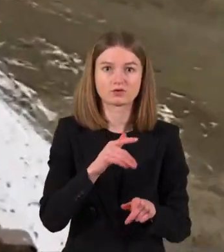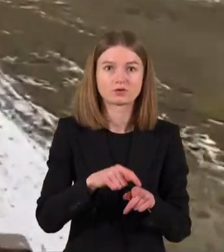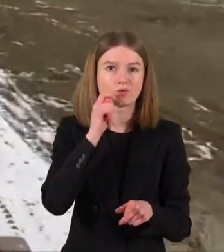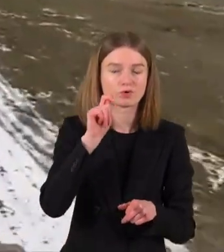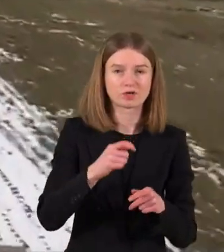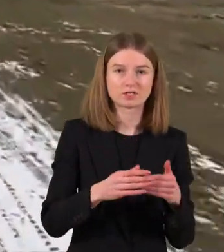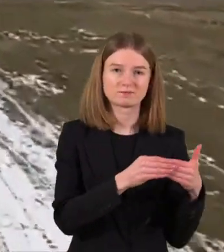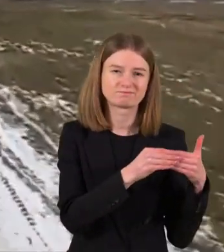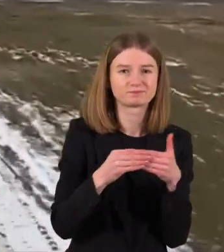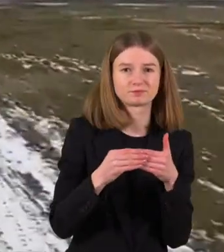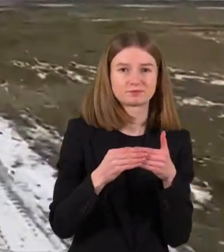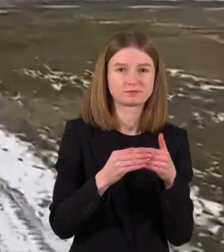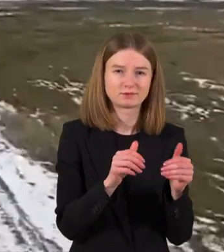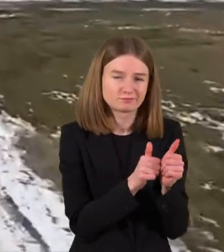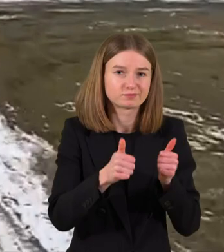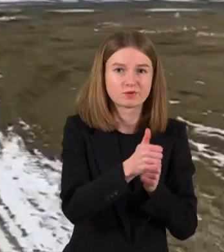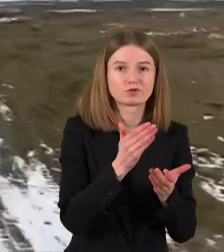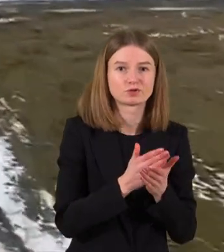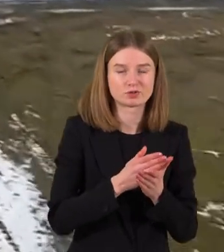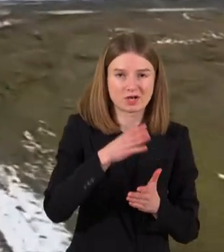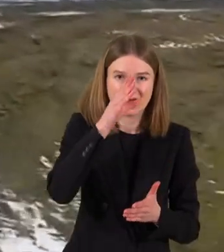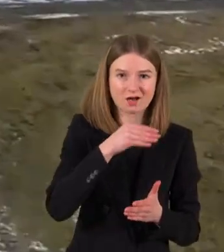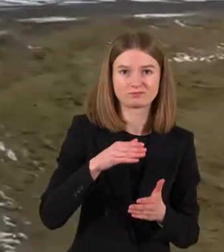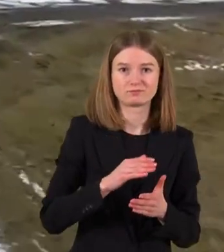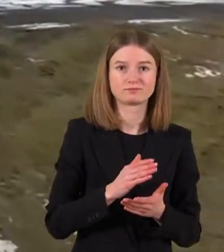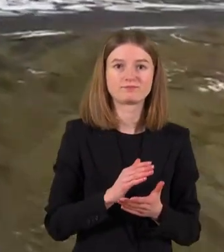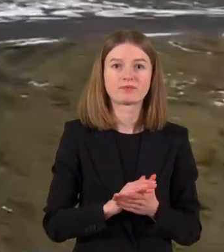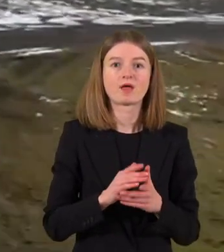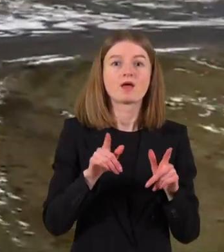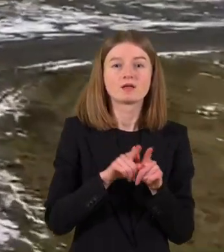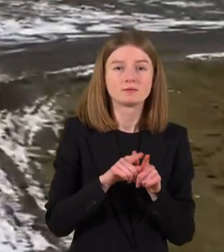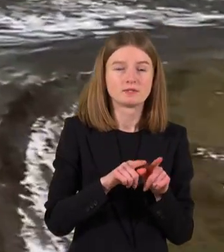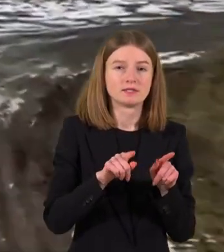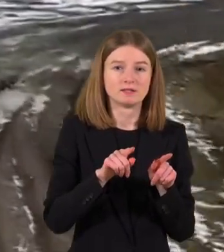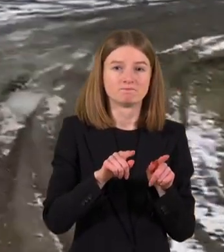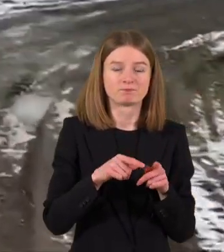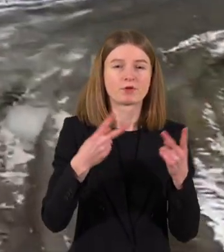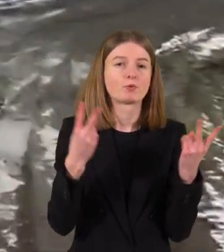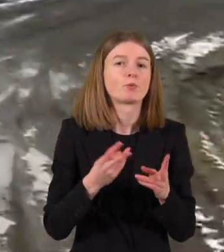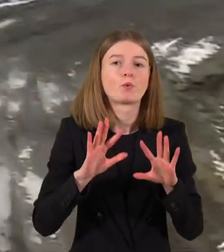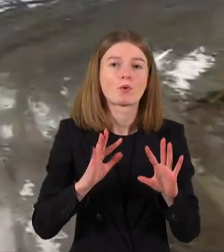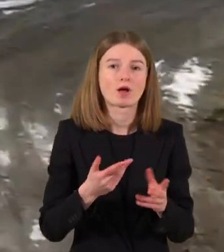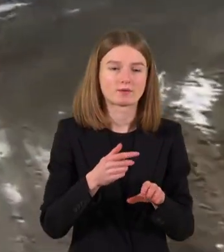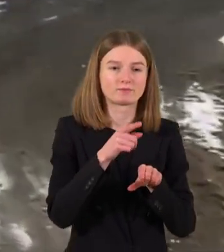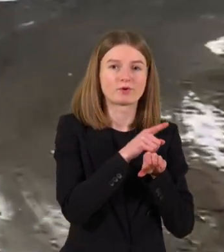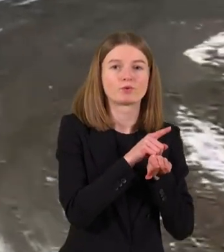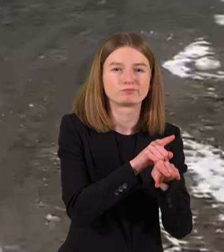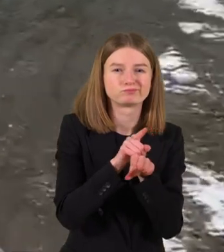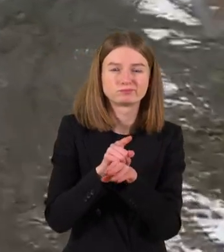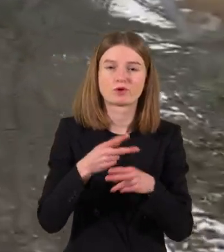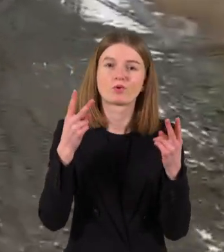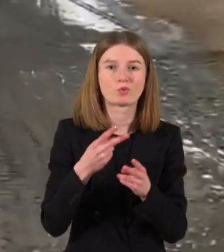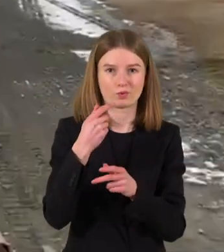atsilaiko ir perima iniciatyvą. Tačiau ginkluoti, ypač sunkioji, yra būtina sąlyga persilaužti karia.